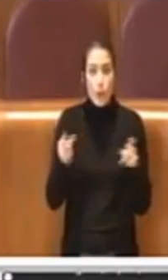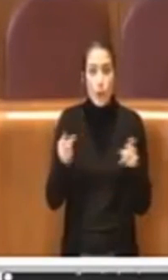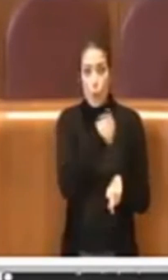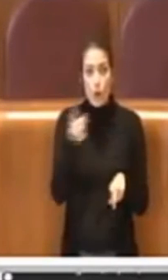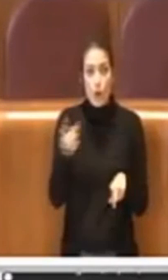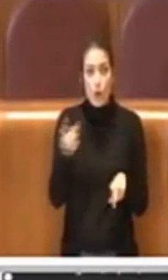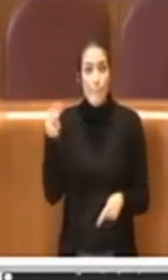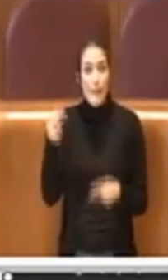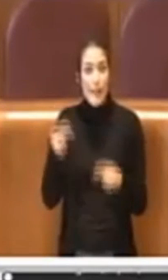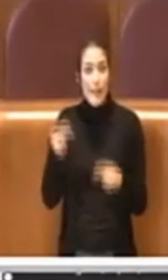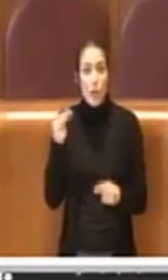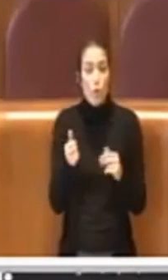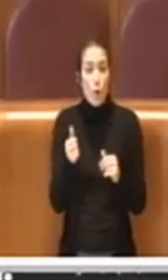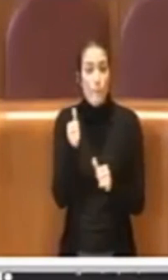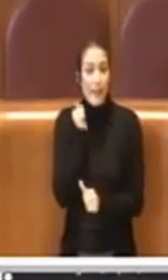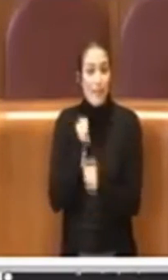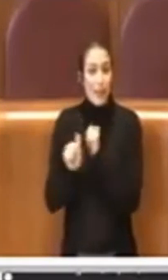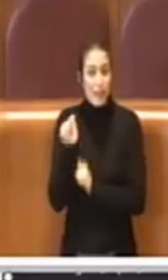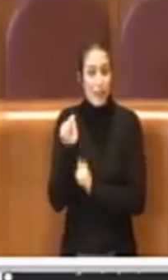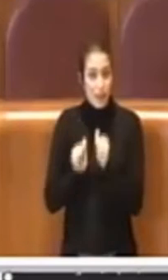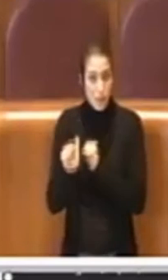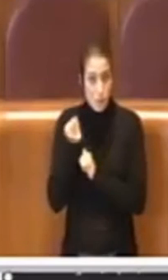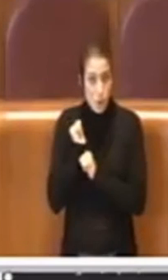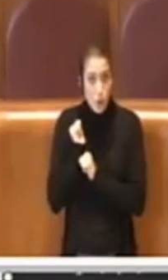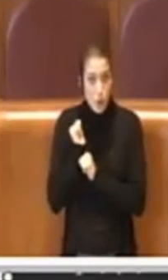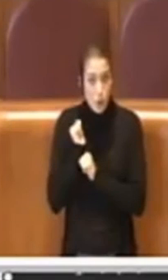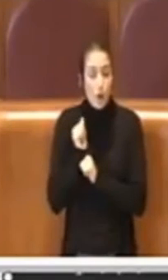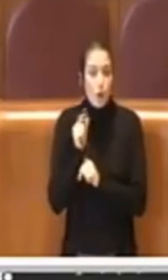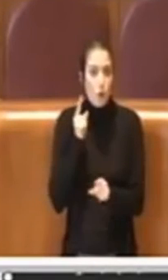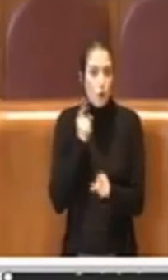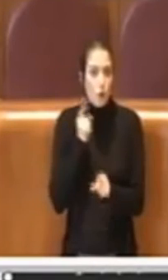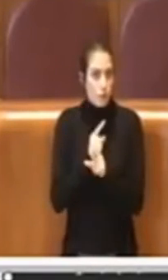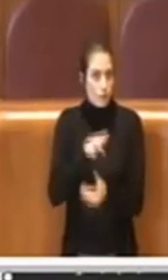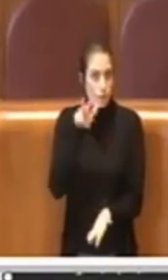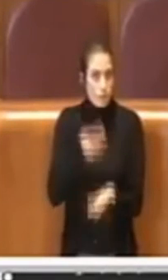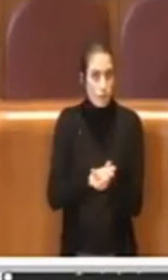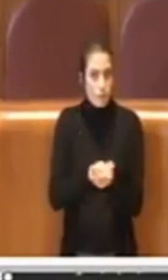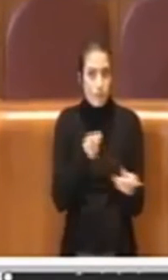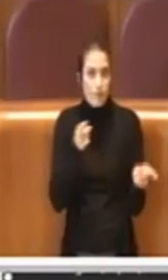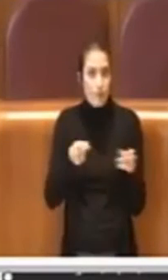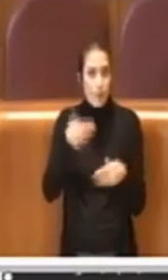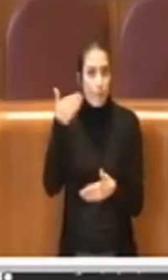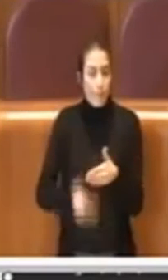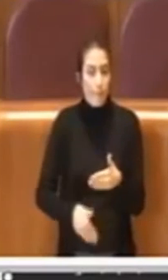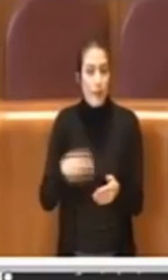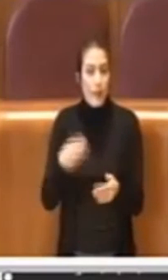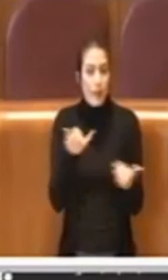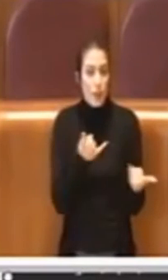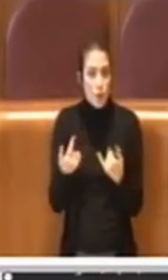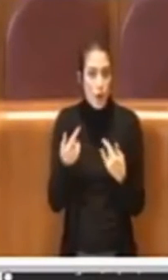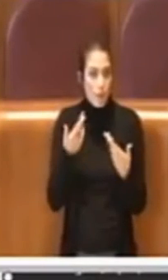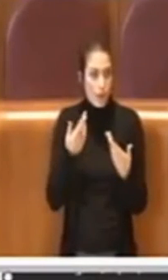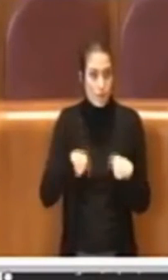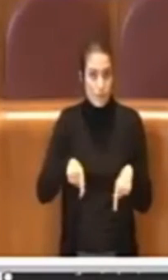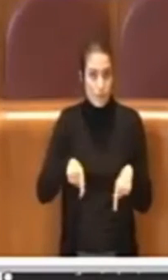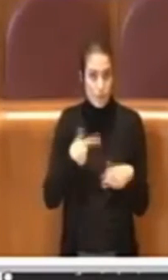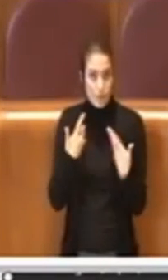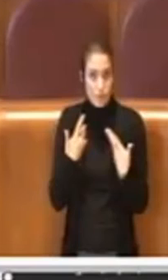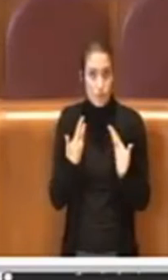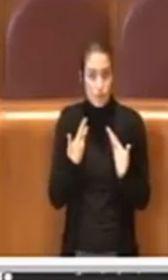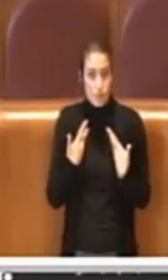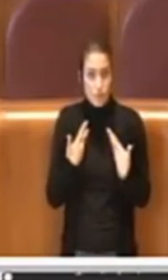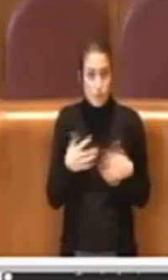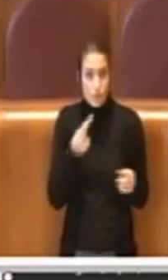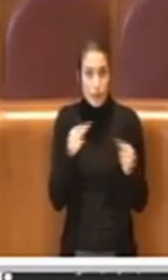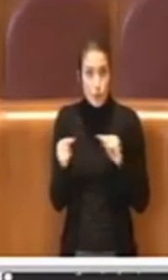bilancio preventivo, preventivo, che deve essere approvato entro dicembre ed è quello che stiamo discutendo adesso, che anche noi lo